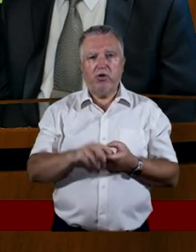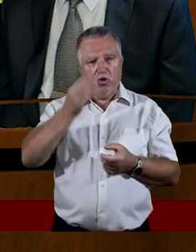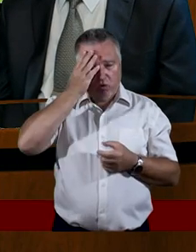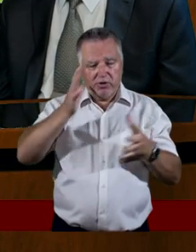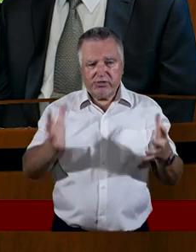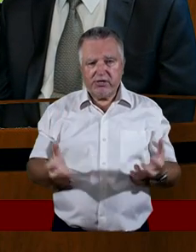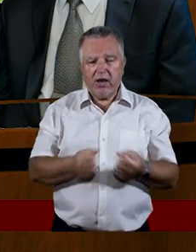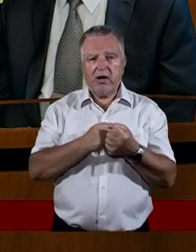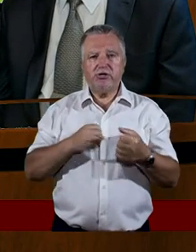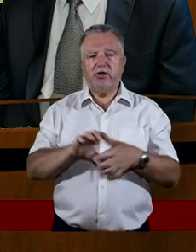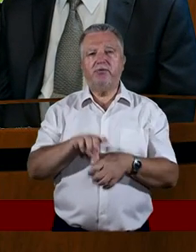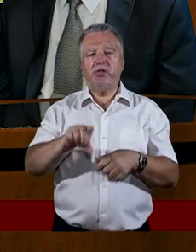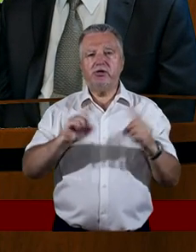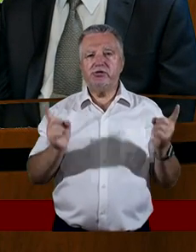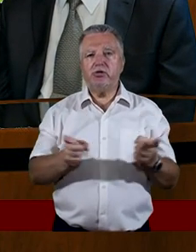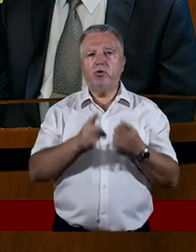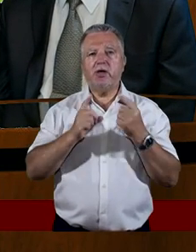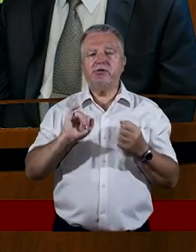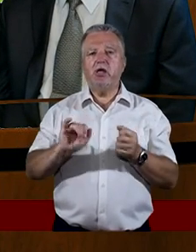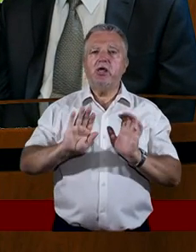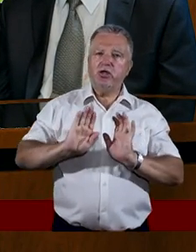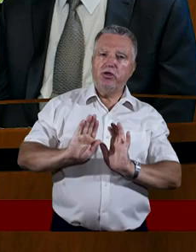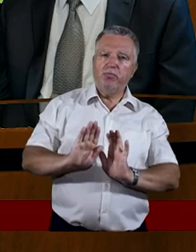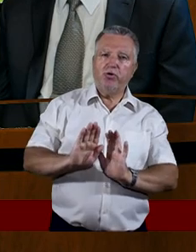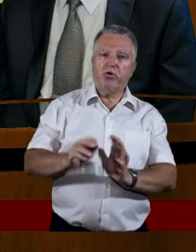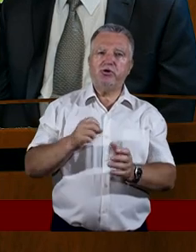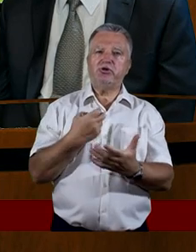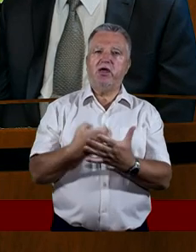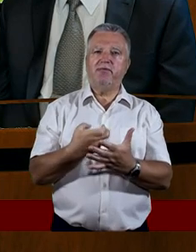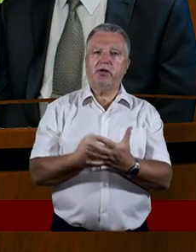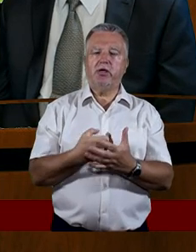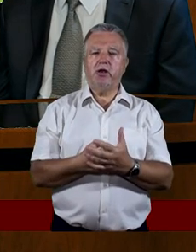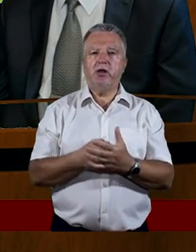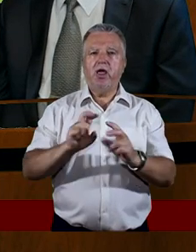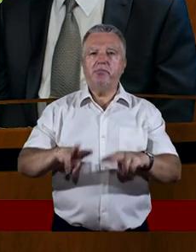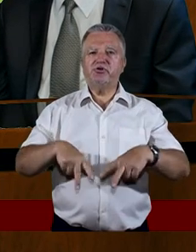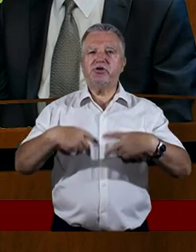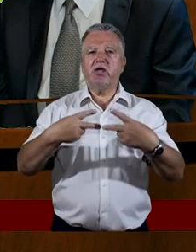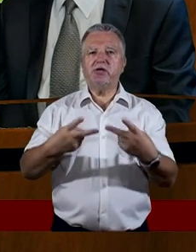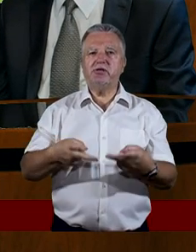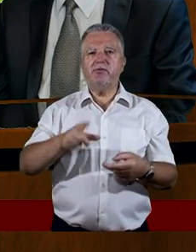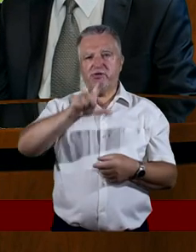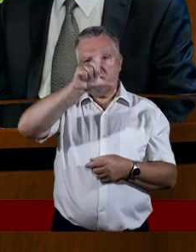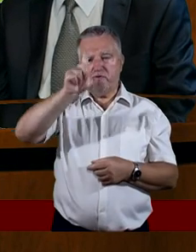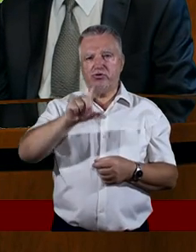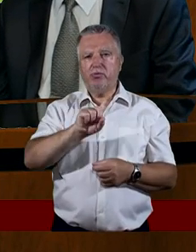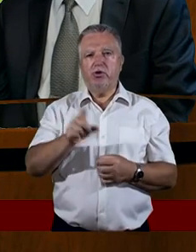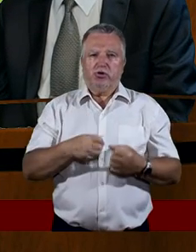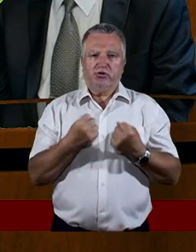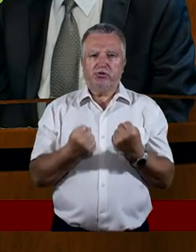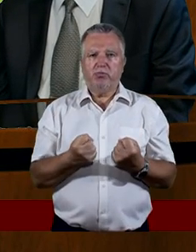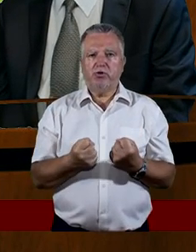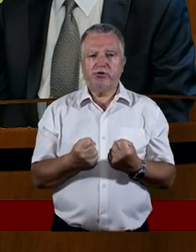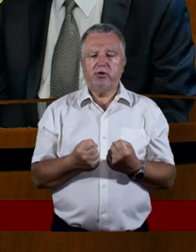sytuacji i mimo wszystko bronić właśnie tej Ewangelii i umieć ją przekazywać z mocą,